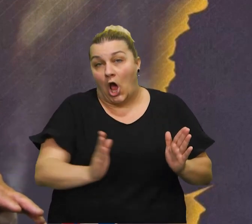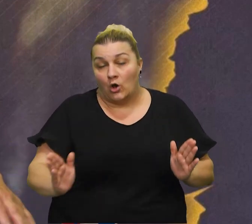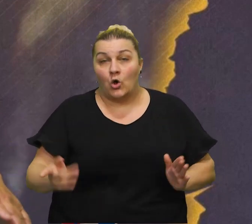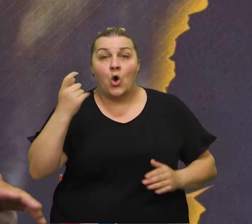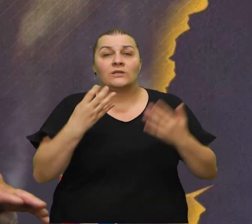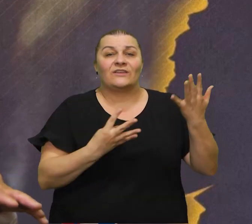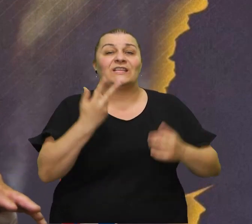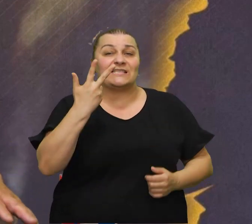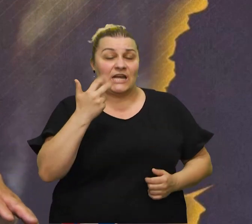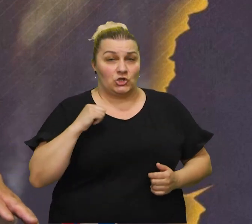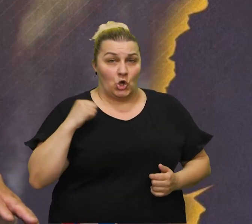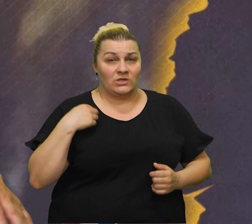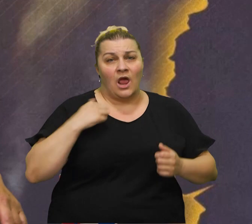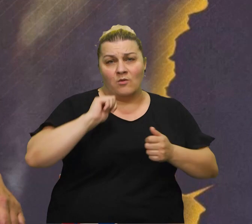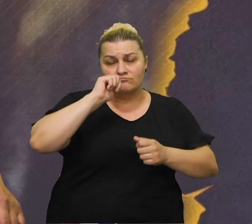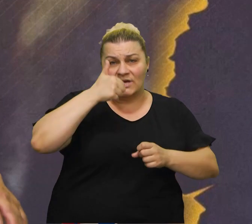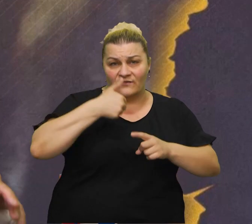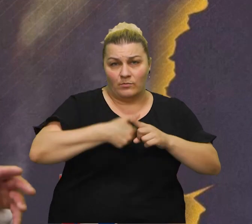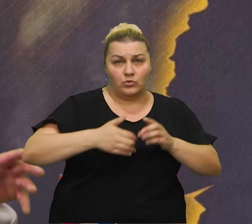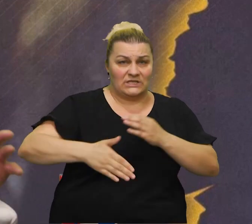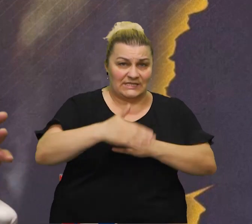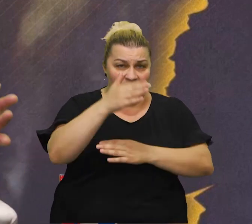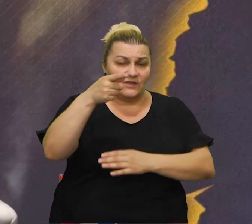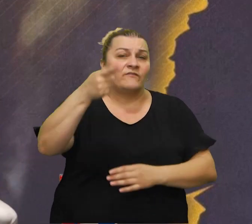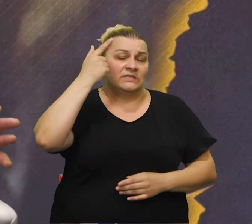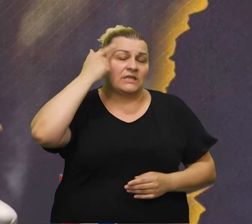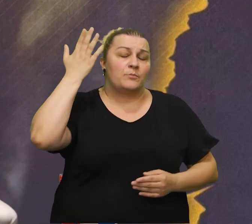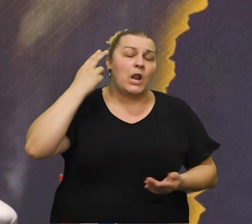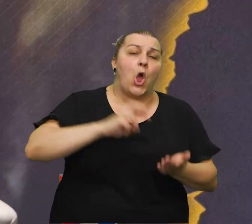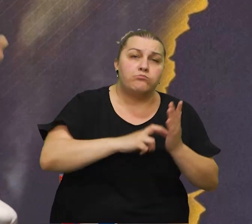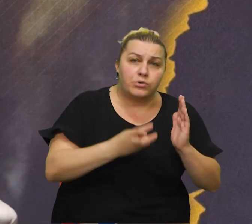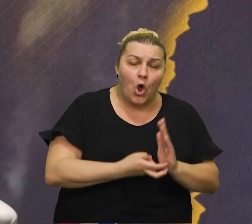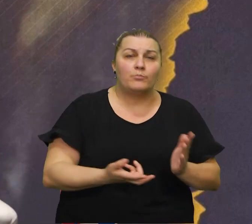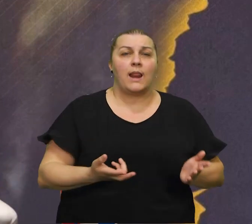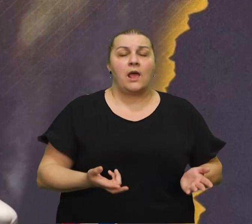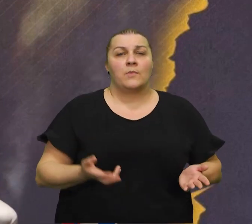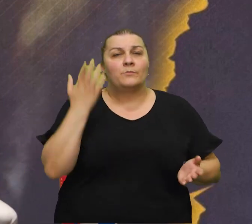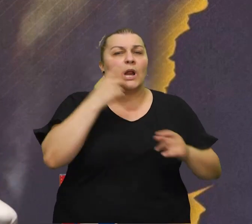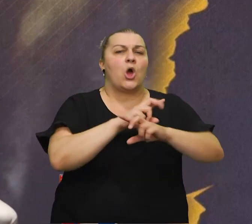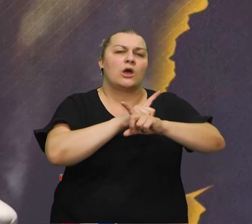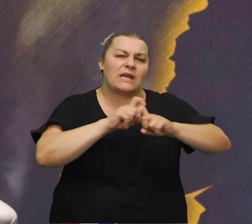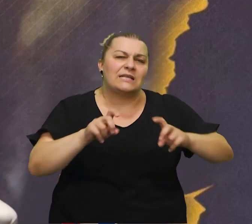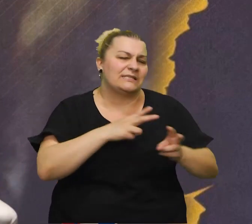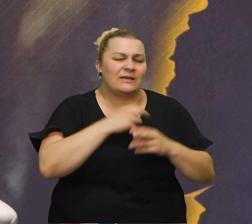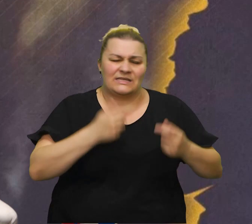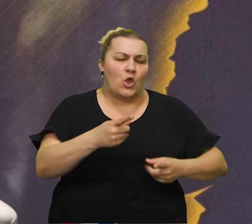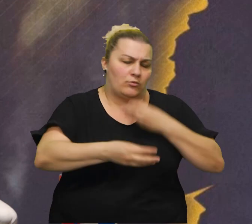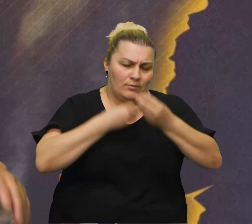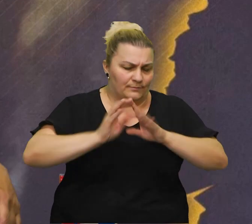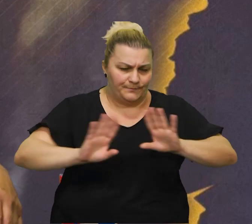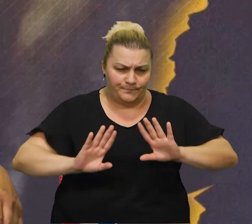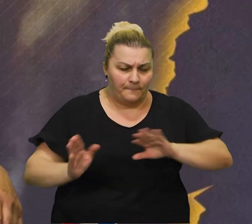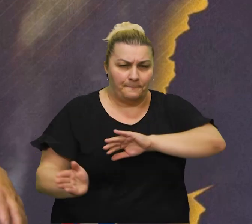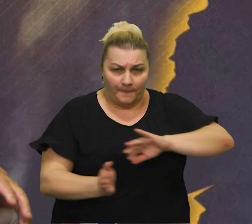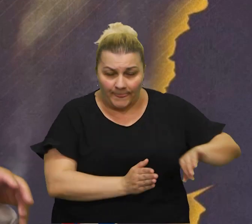93. godine kad sam prvi put digao od zasa doli a znate da je bilo problema da je tu bilo svakakve istine nećemo se o tome